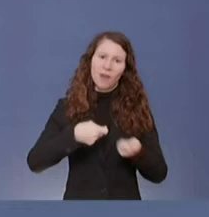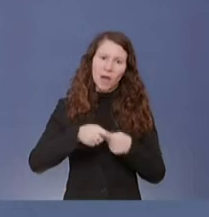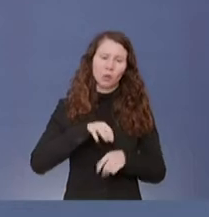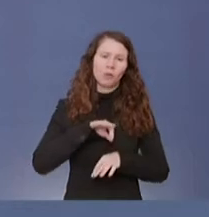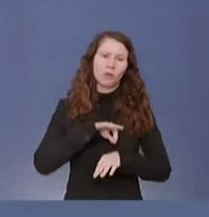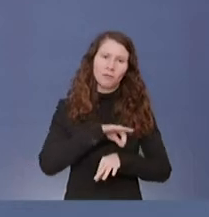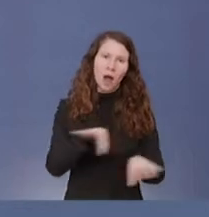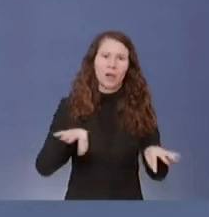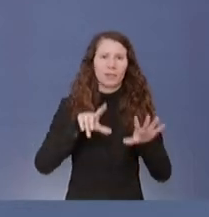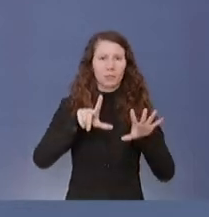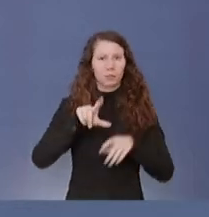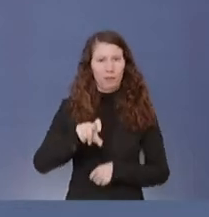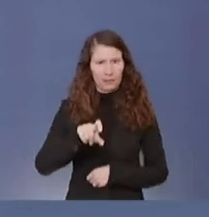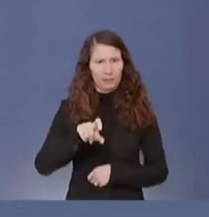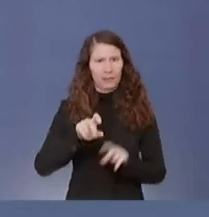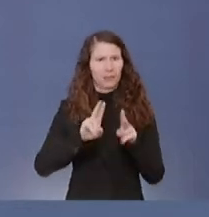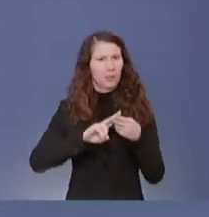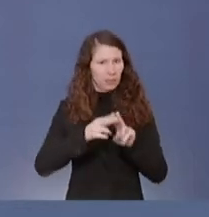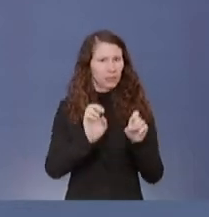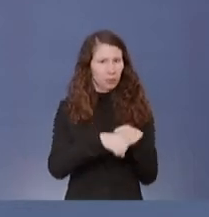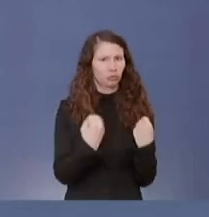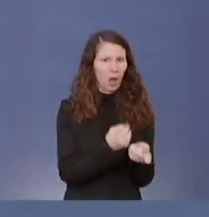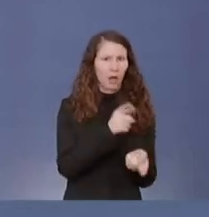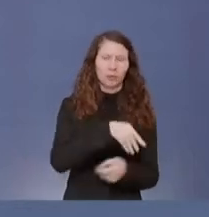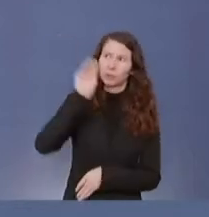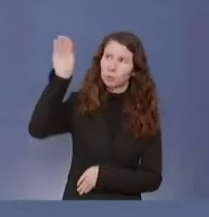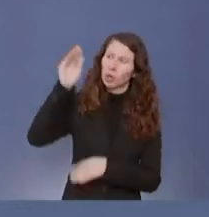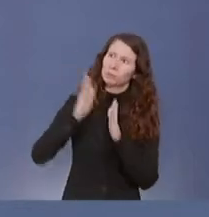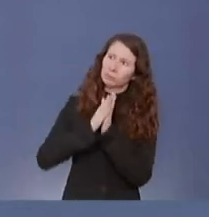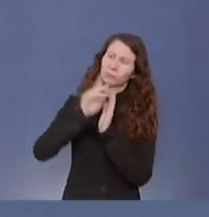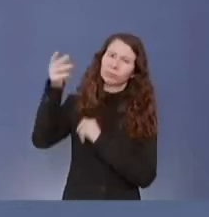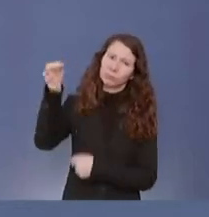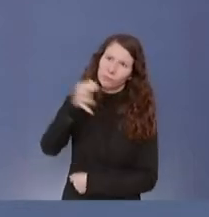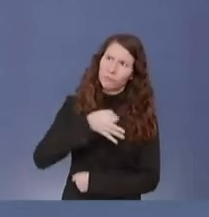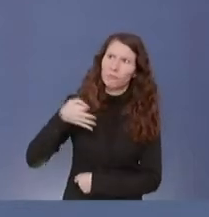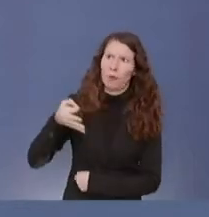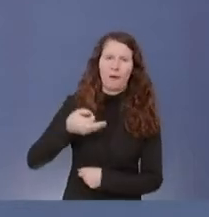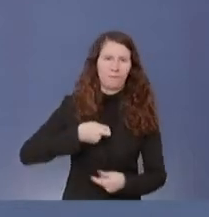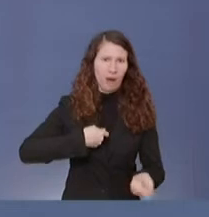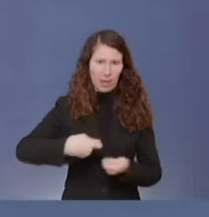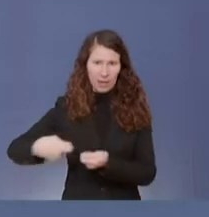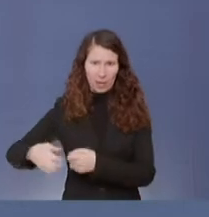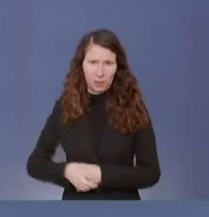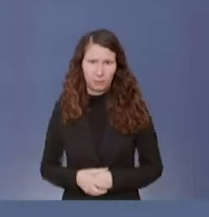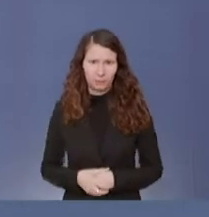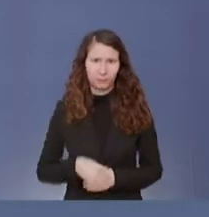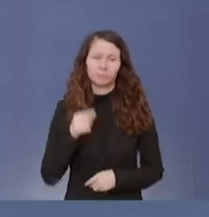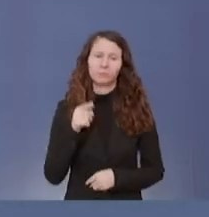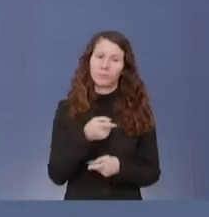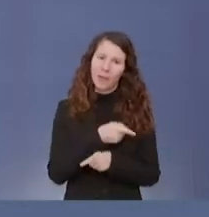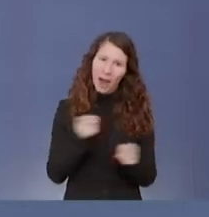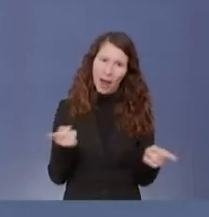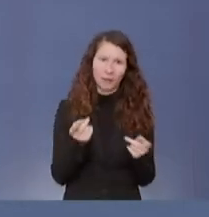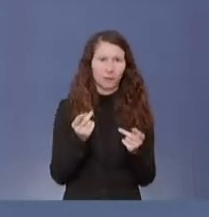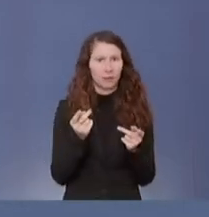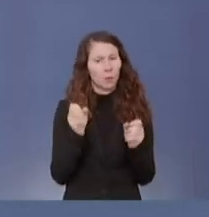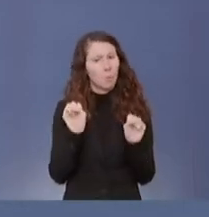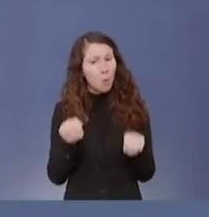Mitgliedstaaten, worum diese sie gebeten hatte, mit allen in Frage kommenden Herstellern